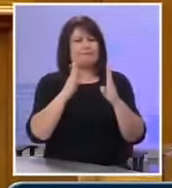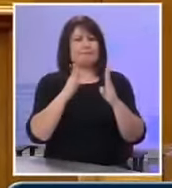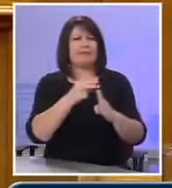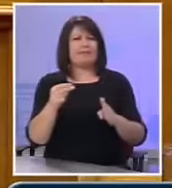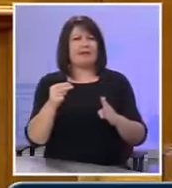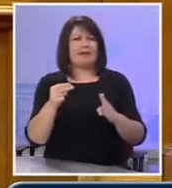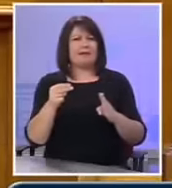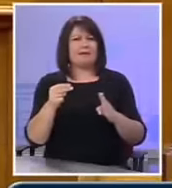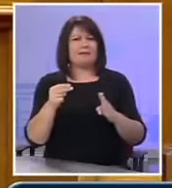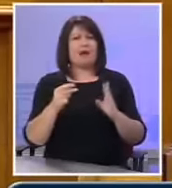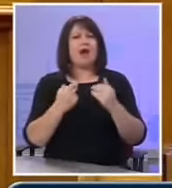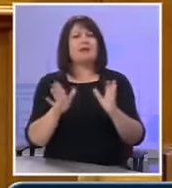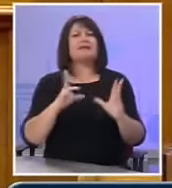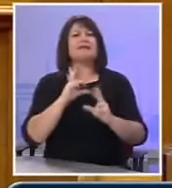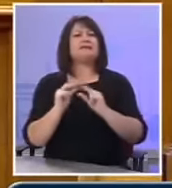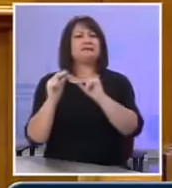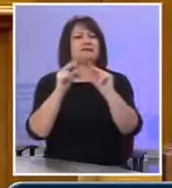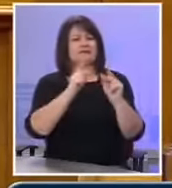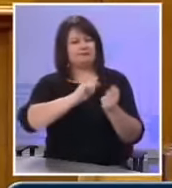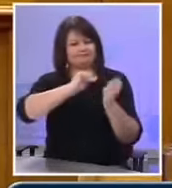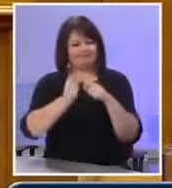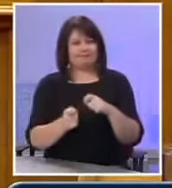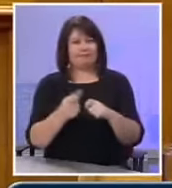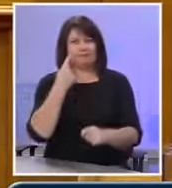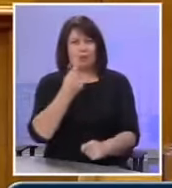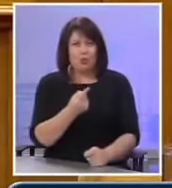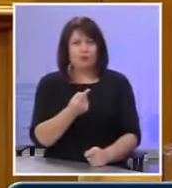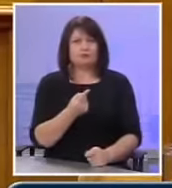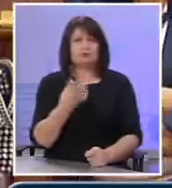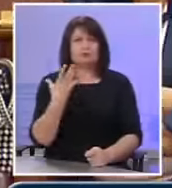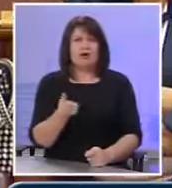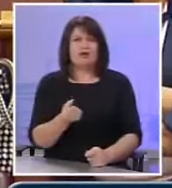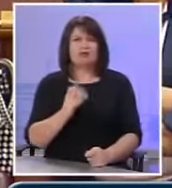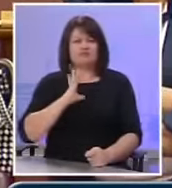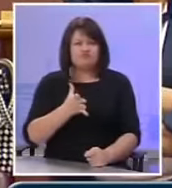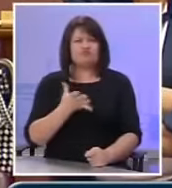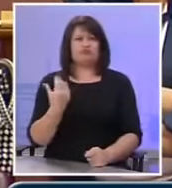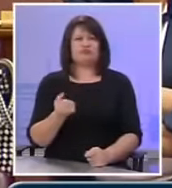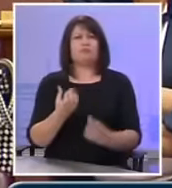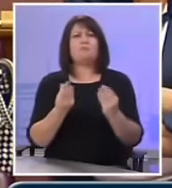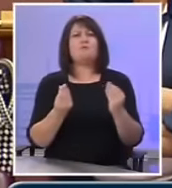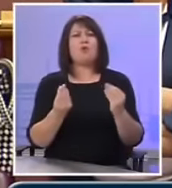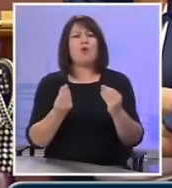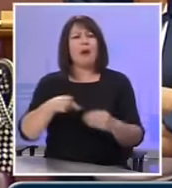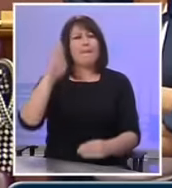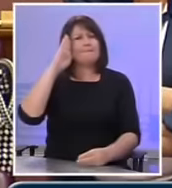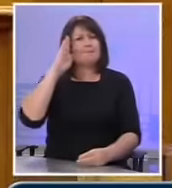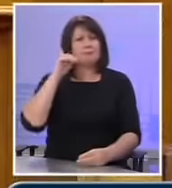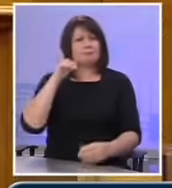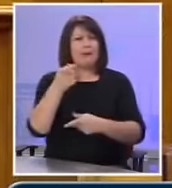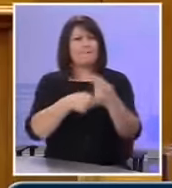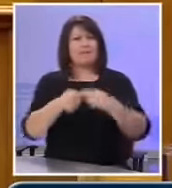αλλάξει η δημόσια συζήτηση. Αν δείτε το μένος που υπάρχουν ενάντια σε πολύ μεγάλες αμερικάνικες